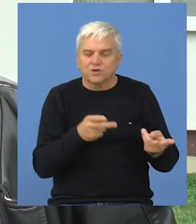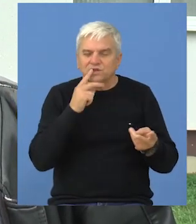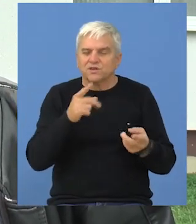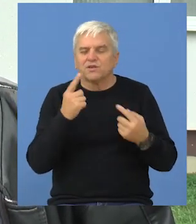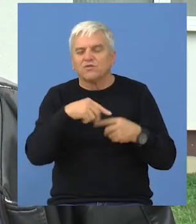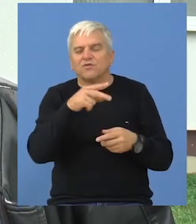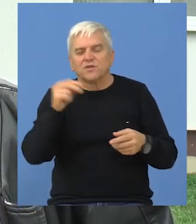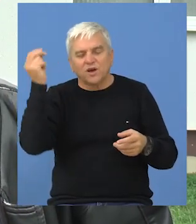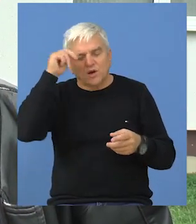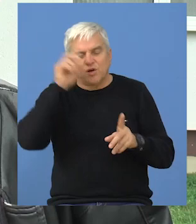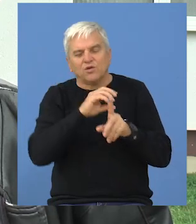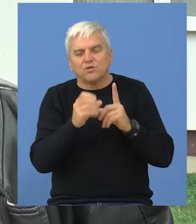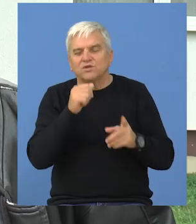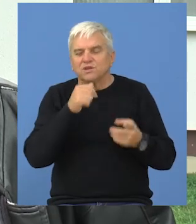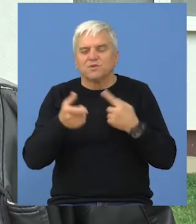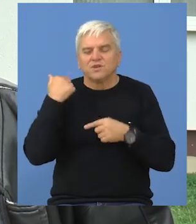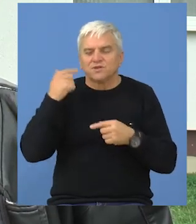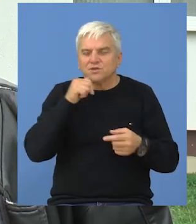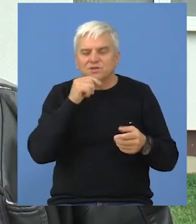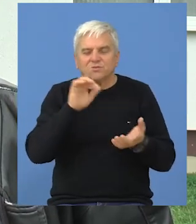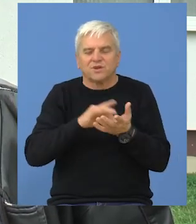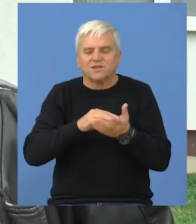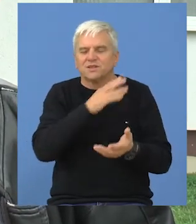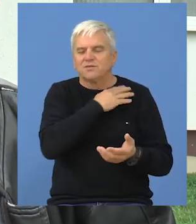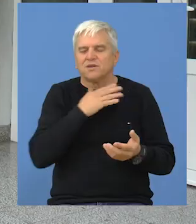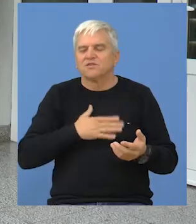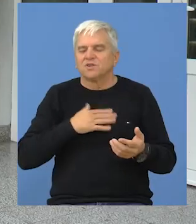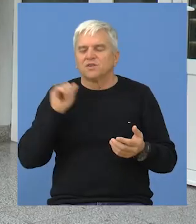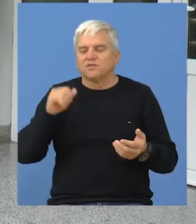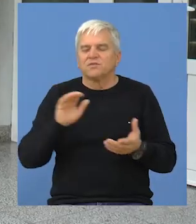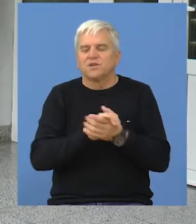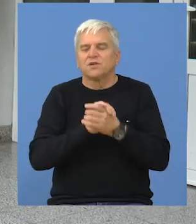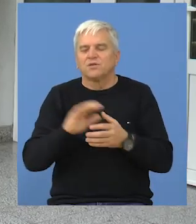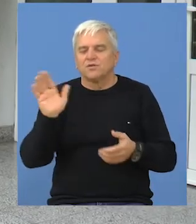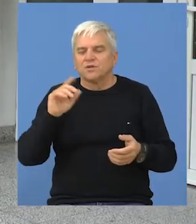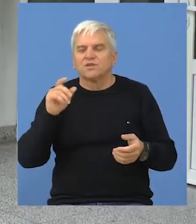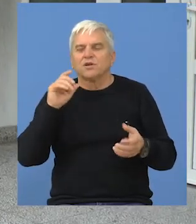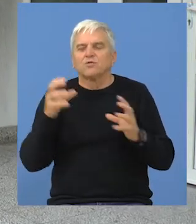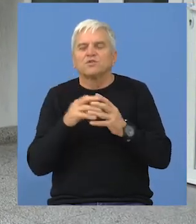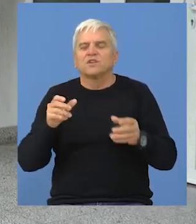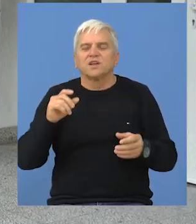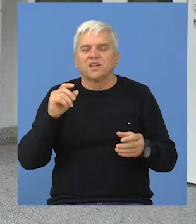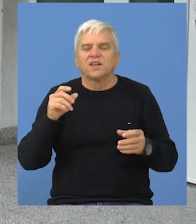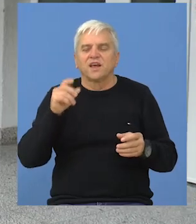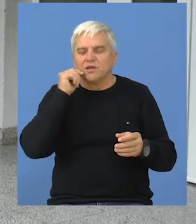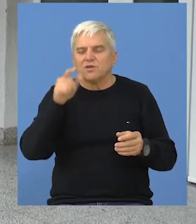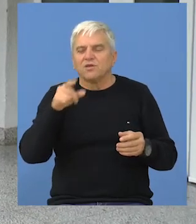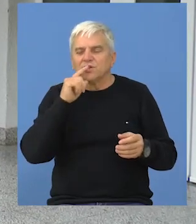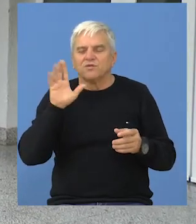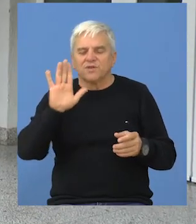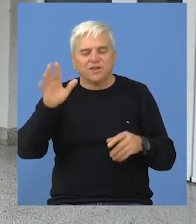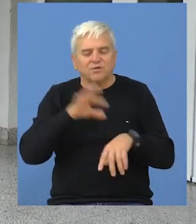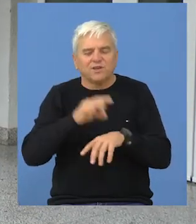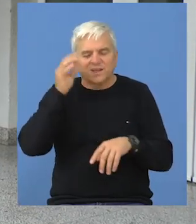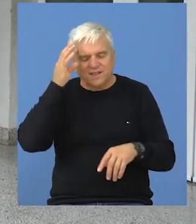različitim kulturnim i istorijskim nasljeđima. Želim da pozdravim Udruženje građana Zavičajni dani i